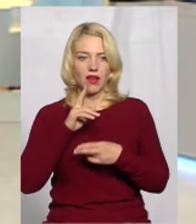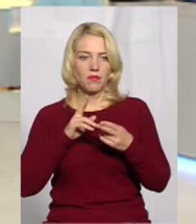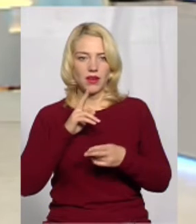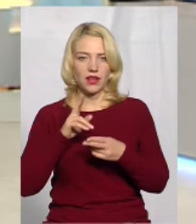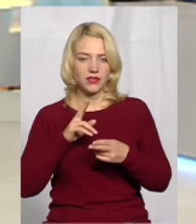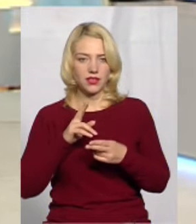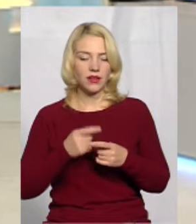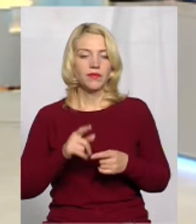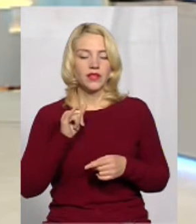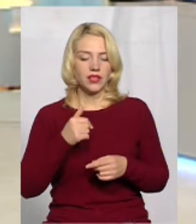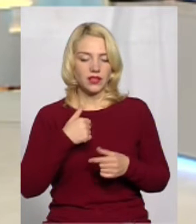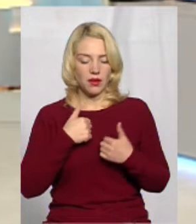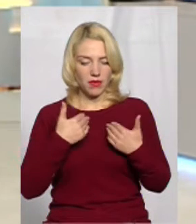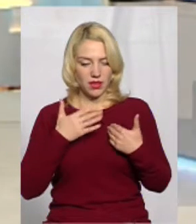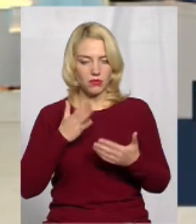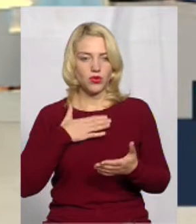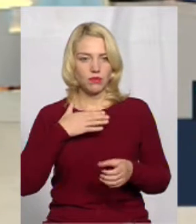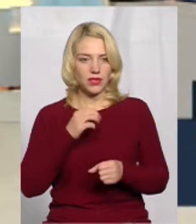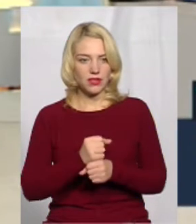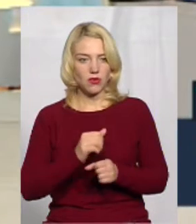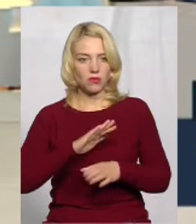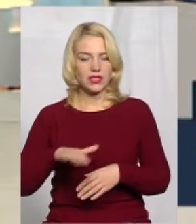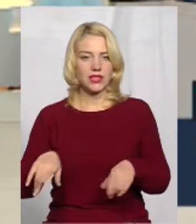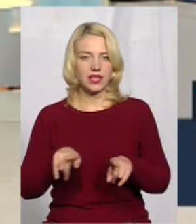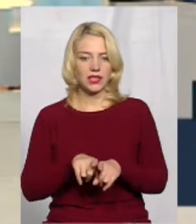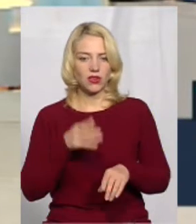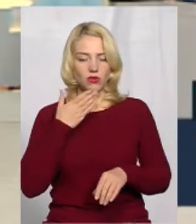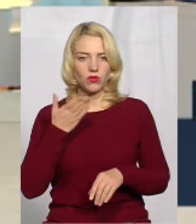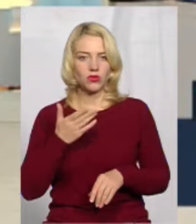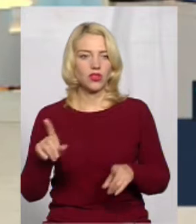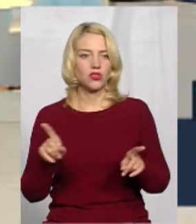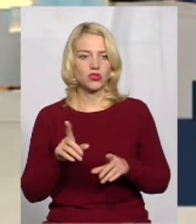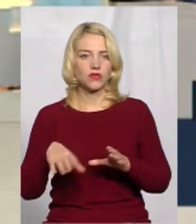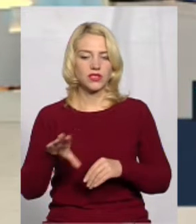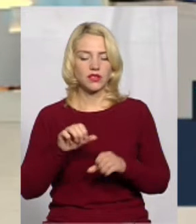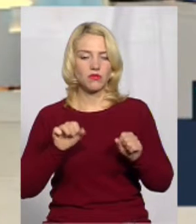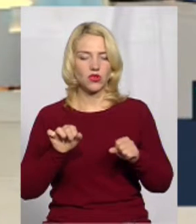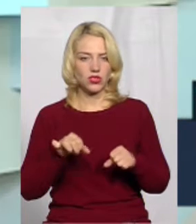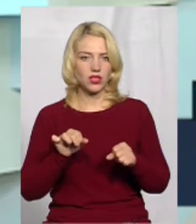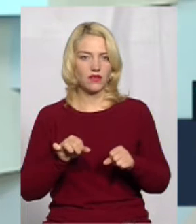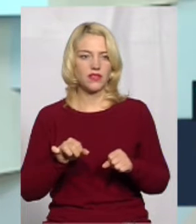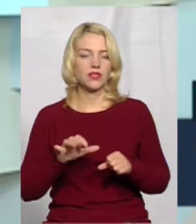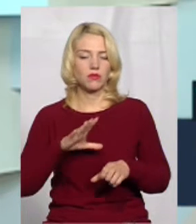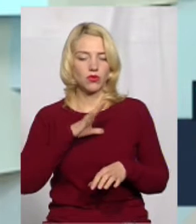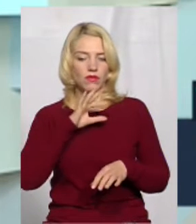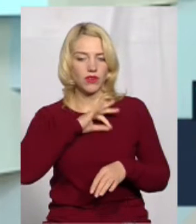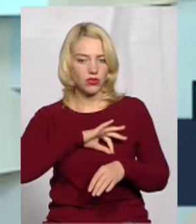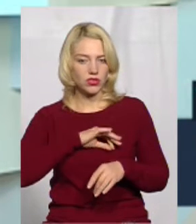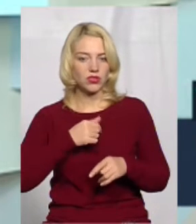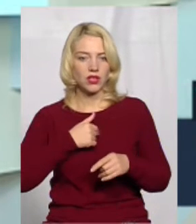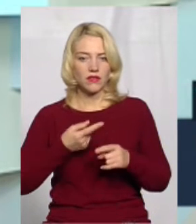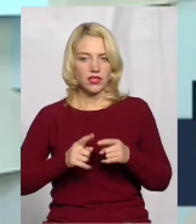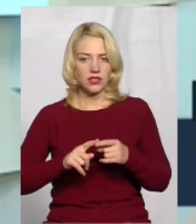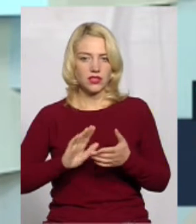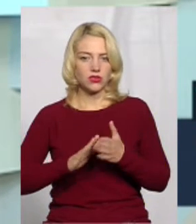принциповим, після таких коментарів, що всі можливості було використано, я в цій ситуації хочу